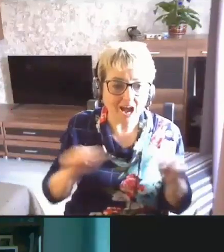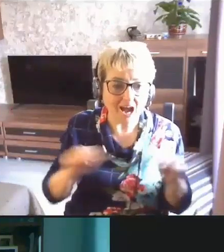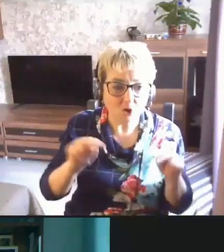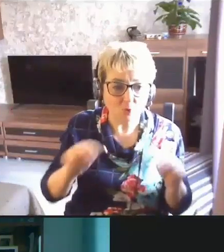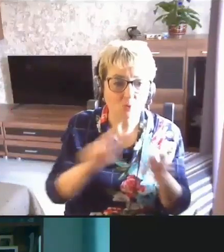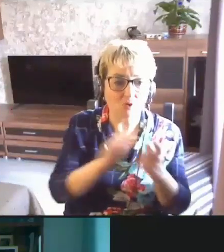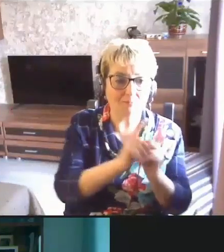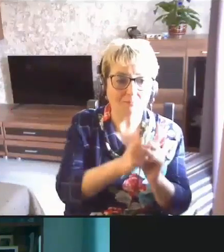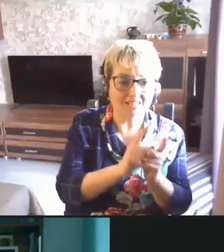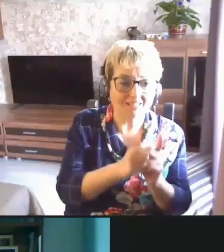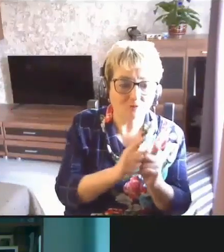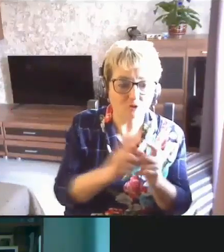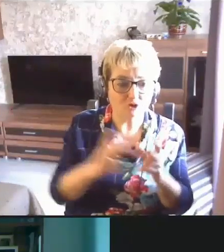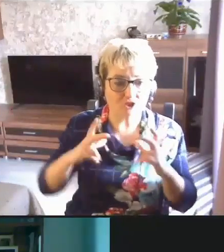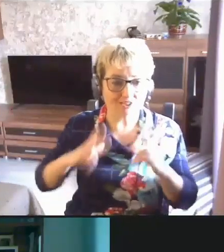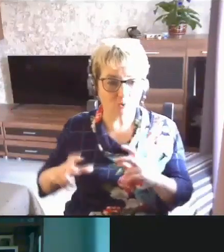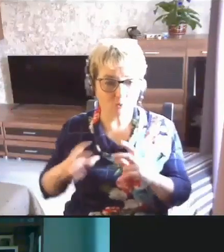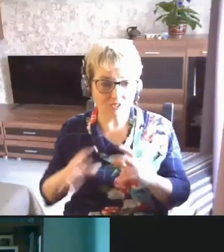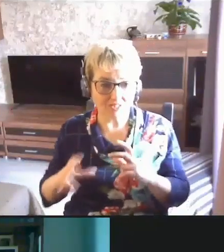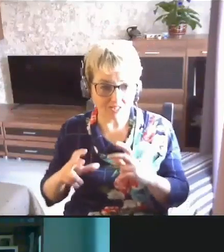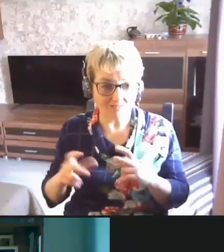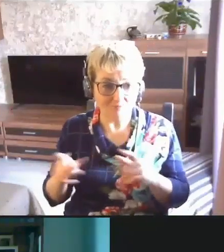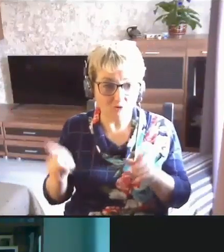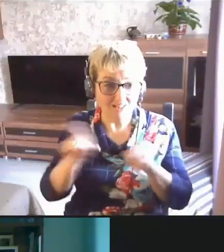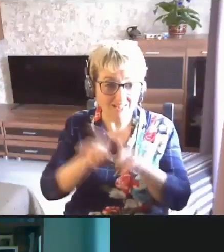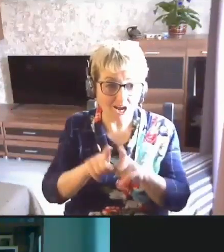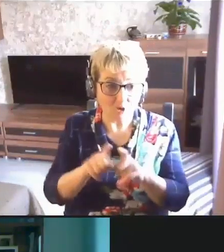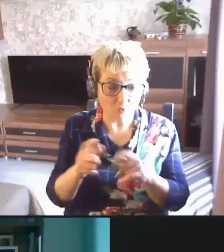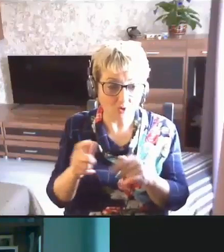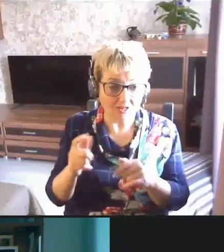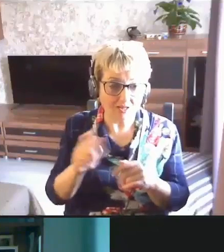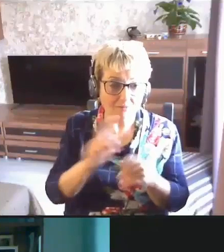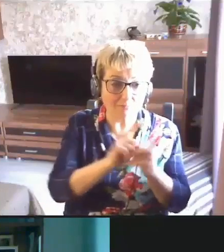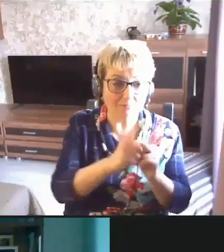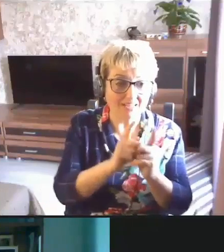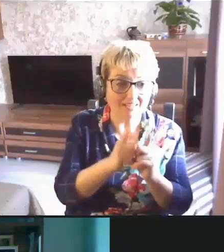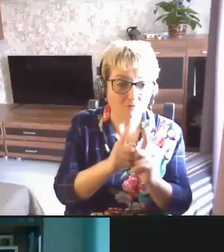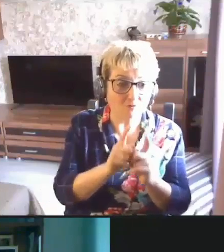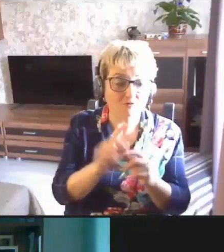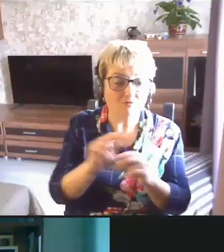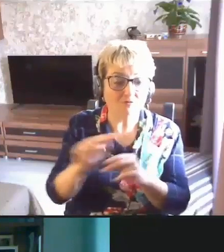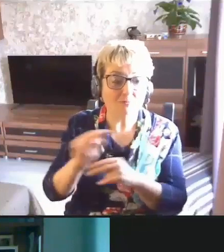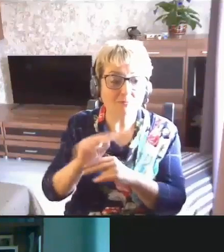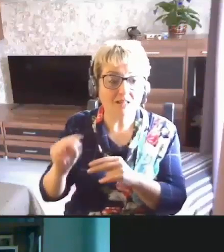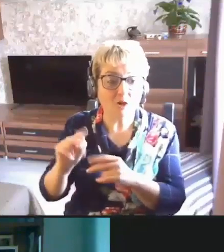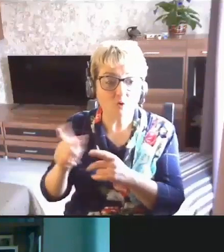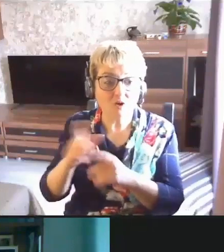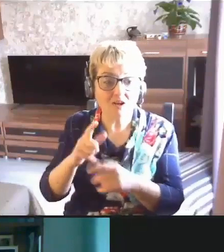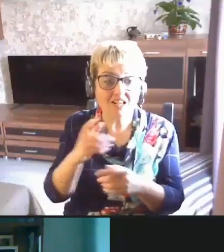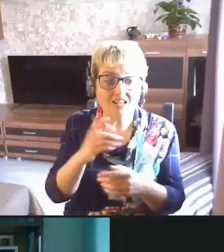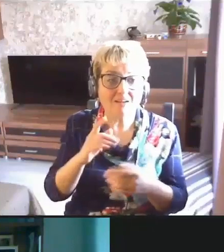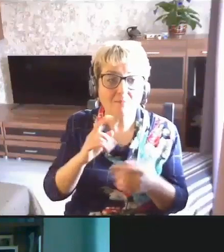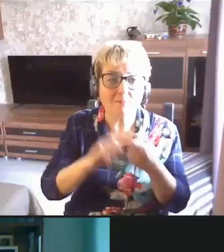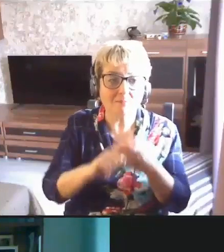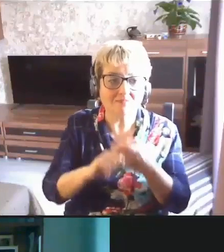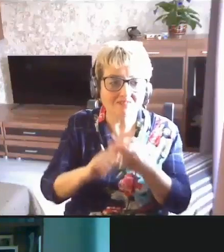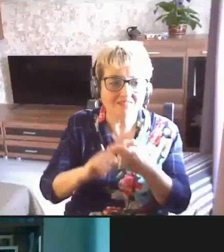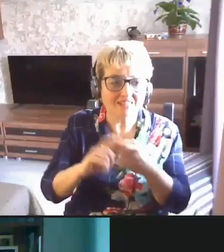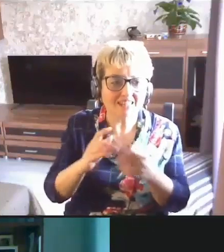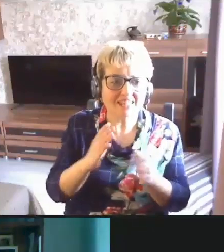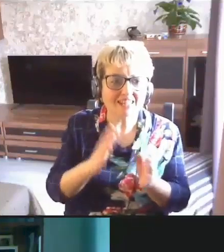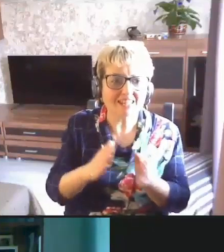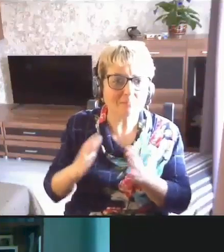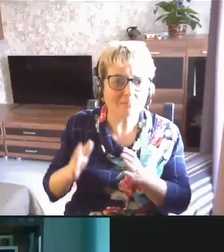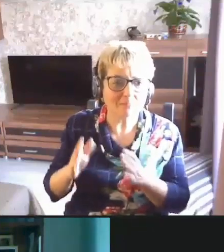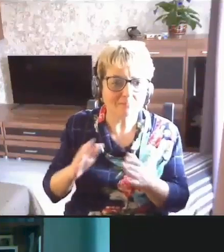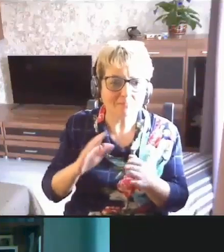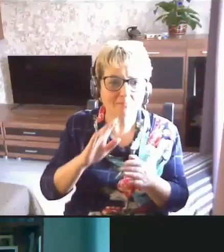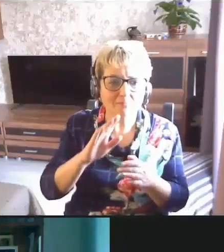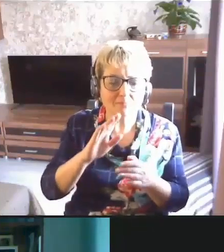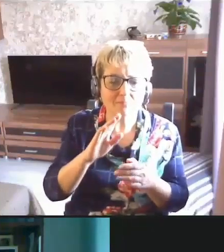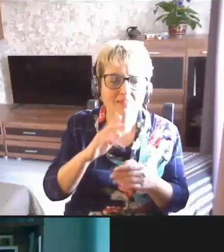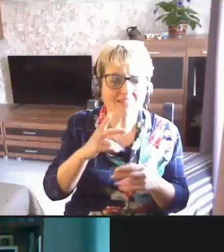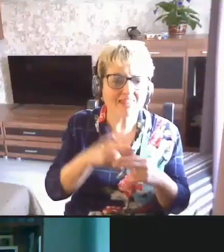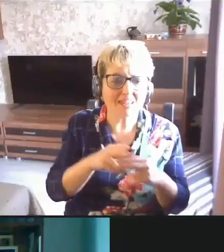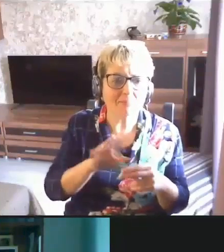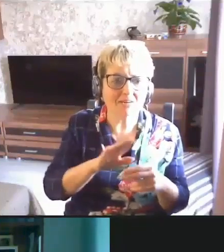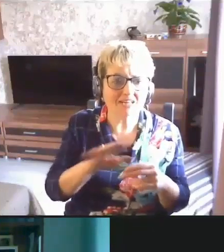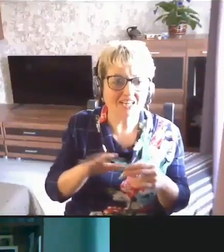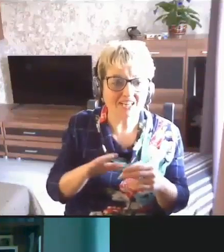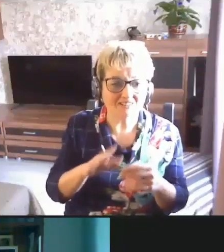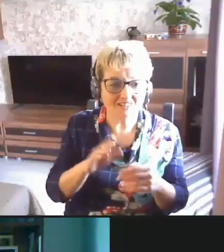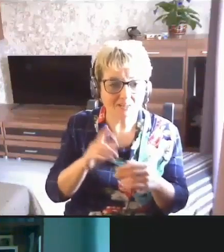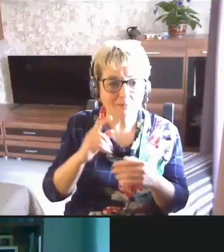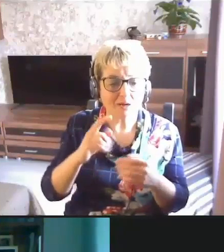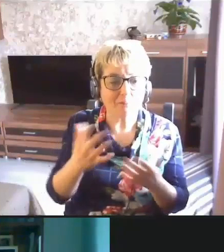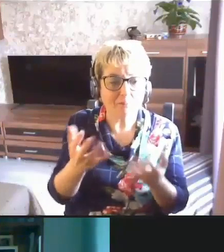педагогов, переводчик-студент. И такой вот педагог, переводчик-студент, они давно в непрерывном таком формате